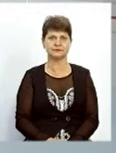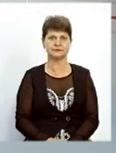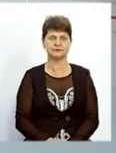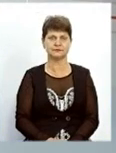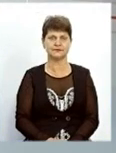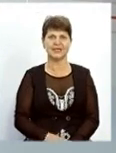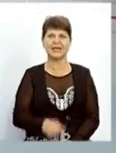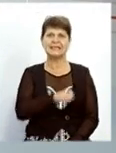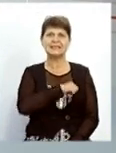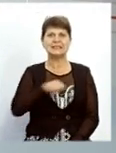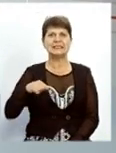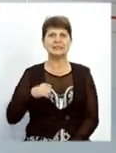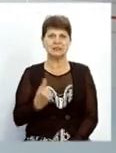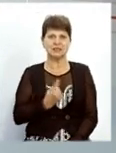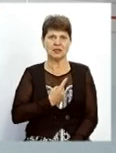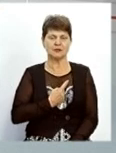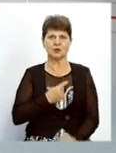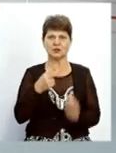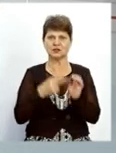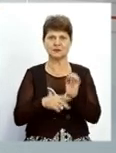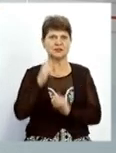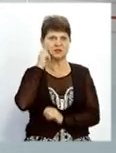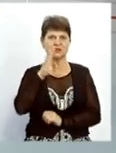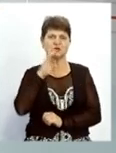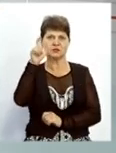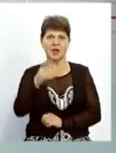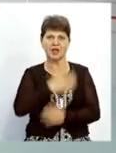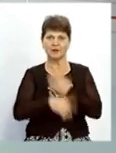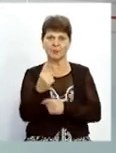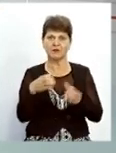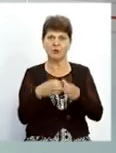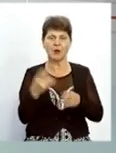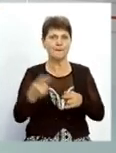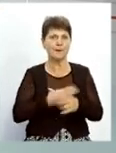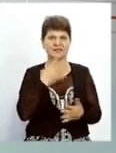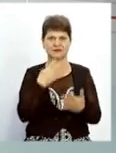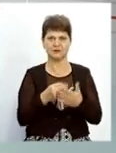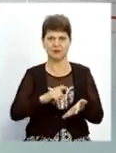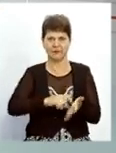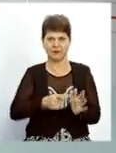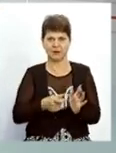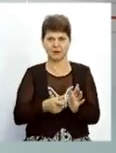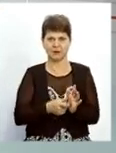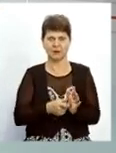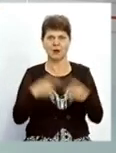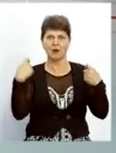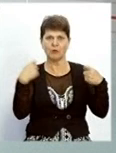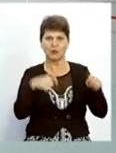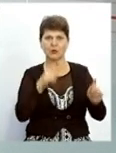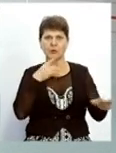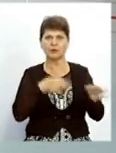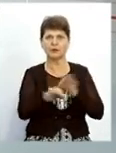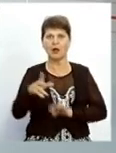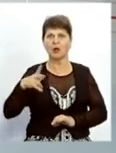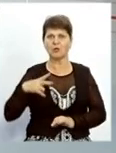Самотня 80-річна жінка, інвалід першої групи, залишилася без власної квартири. Продати її порадила